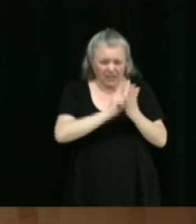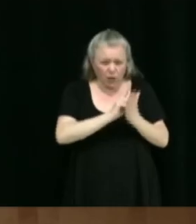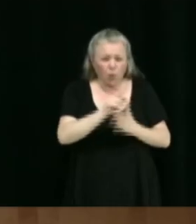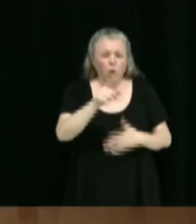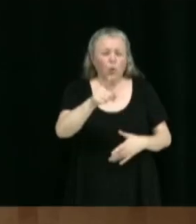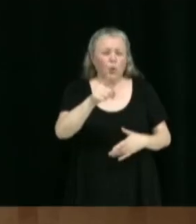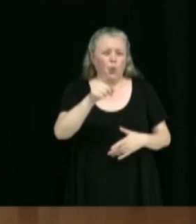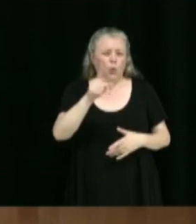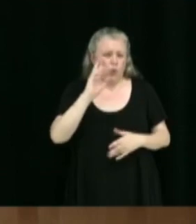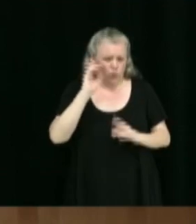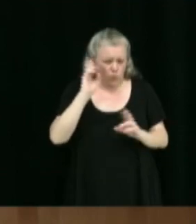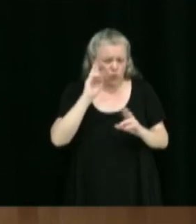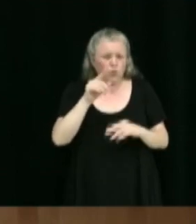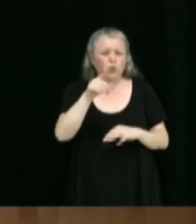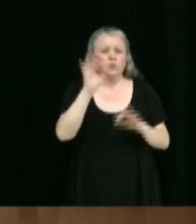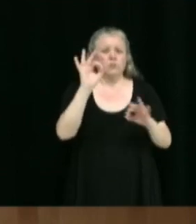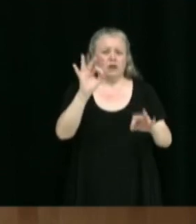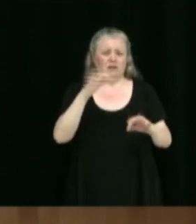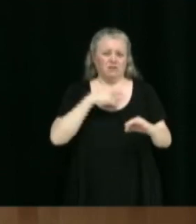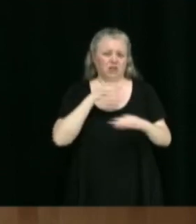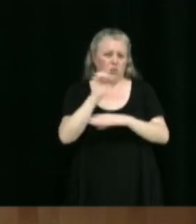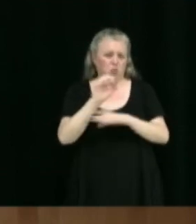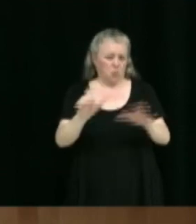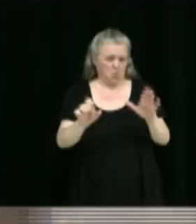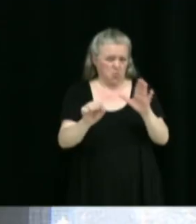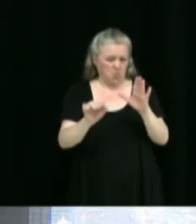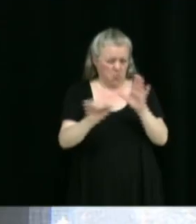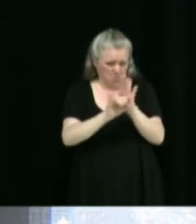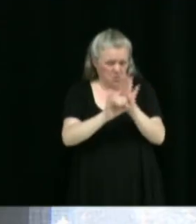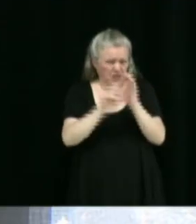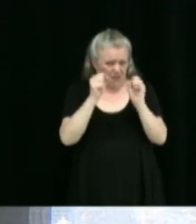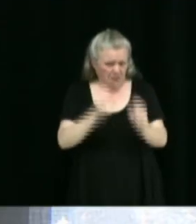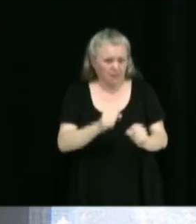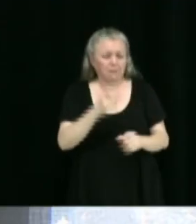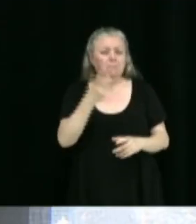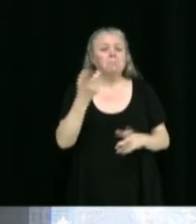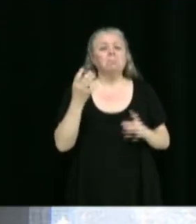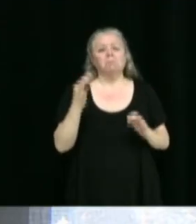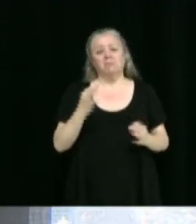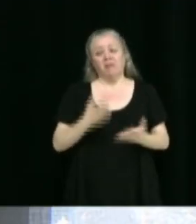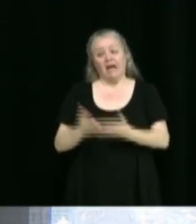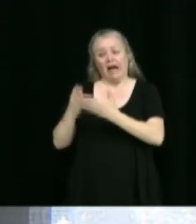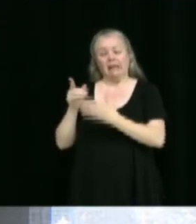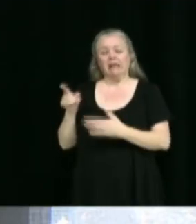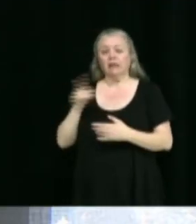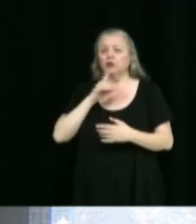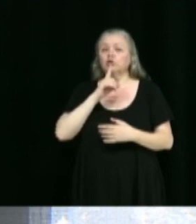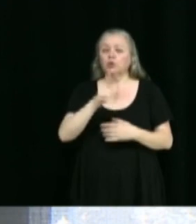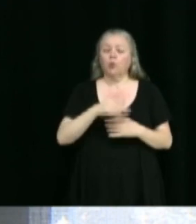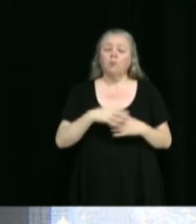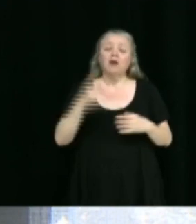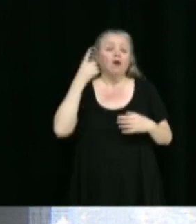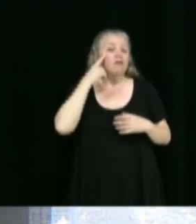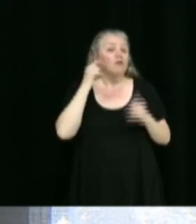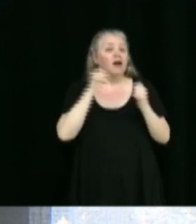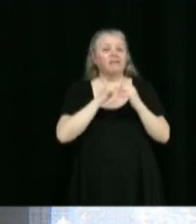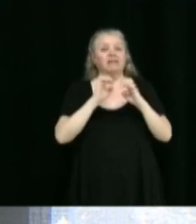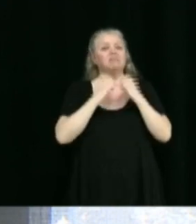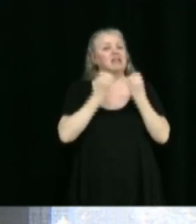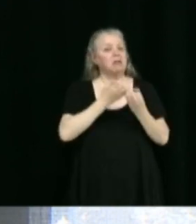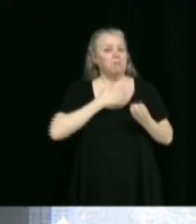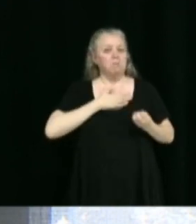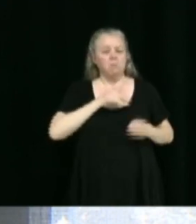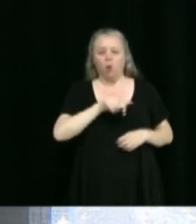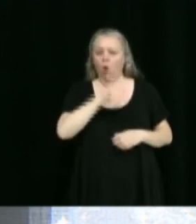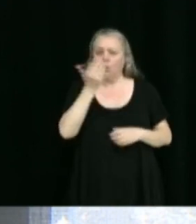même des identifications de véhicules et tout le reste. fait que ça peut aider très certainement. Puis on va voir avec nos équipes aussi s'il y d'autres